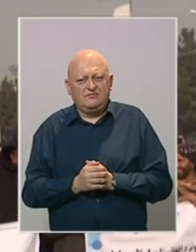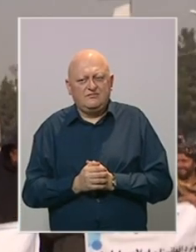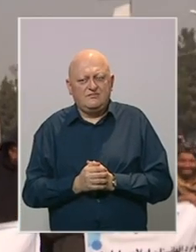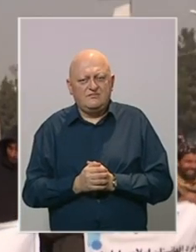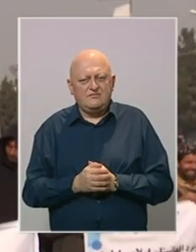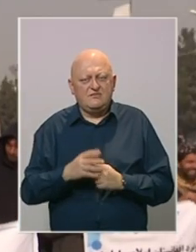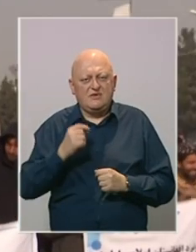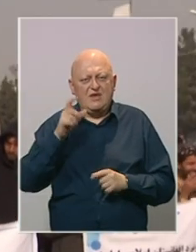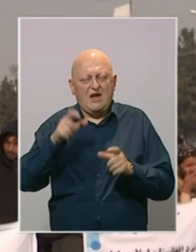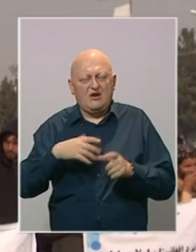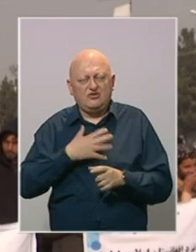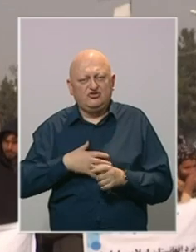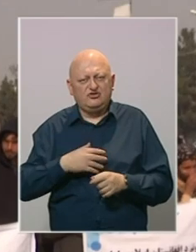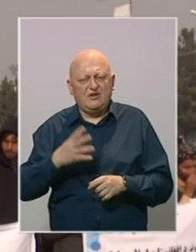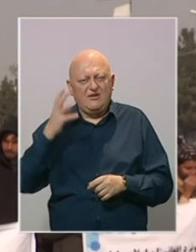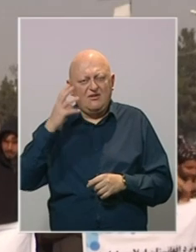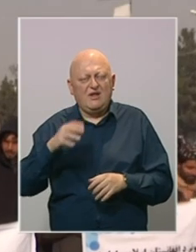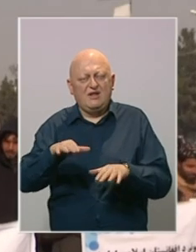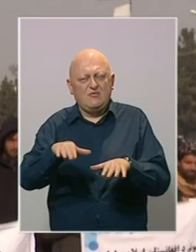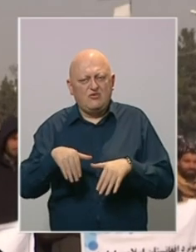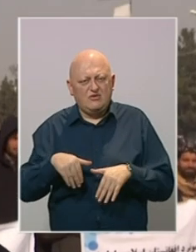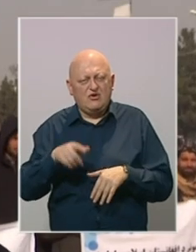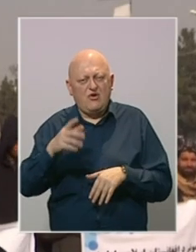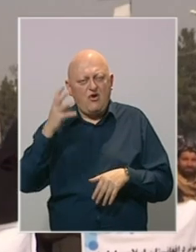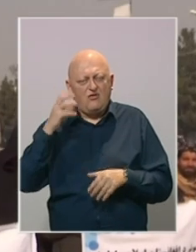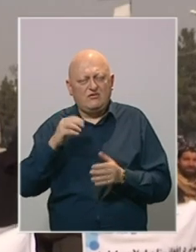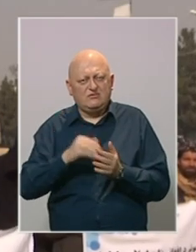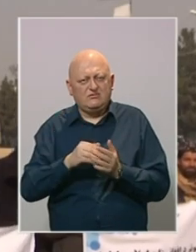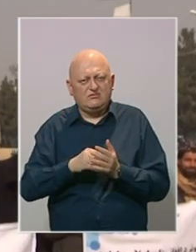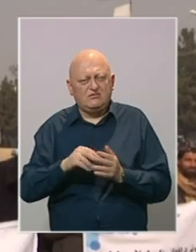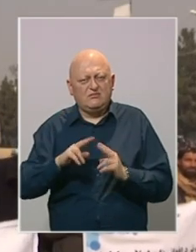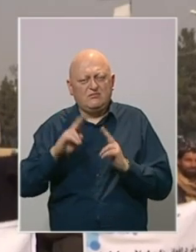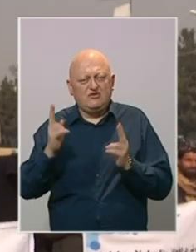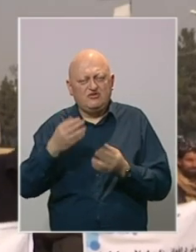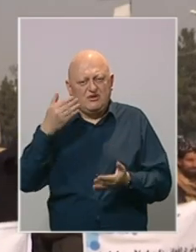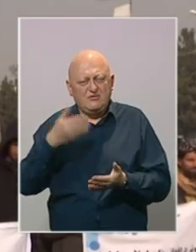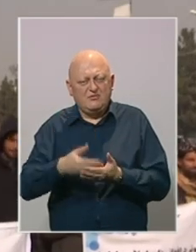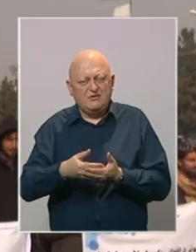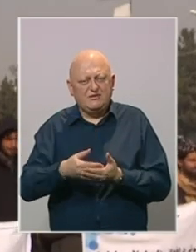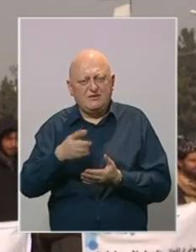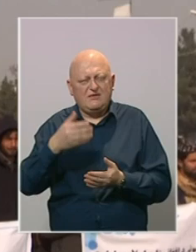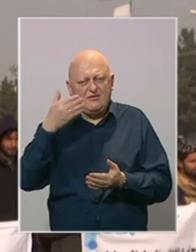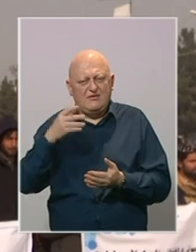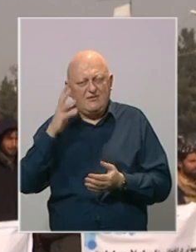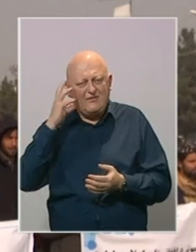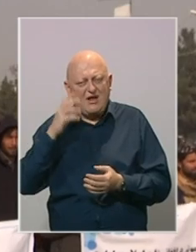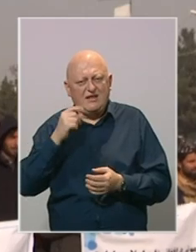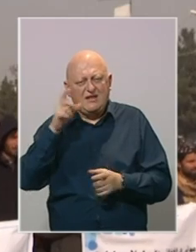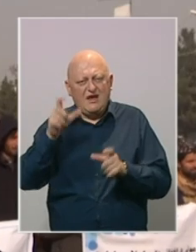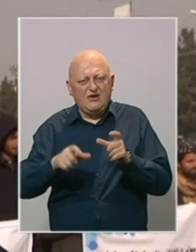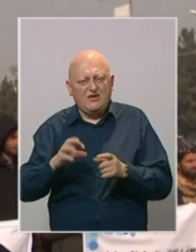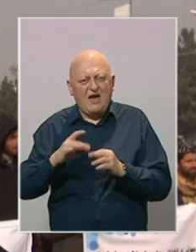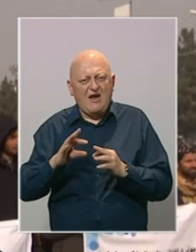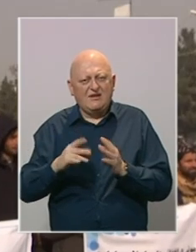Narod želi da aktualna vlada bude prihvaćena. Ova vlada bi trebala biti međunarodno priznata jer je to vlada naroda Afganistana.